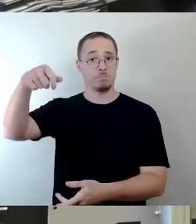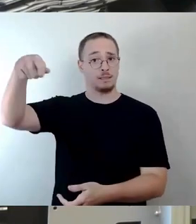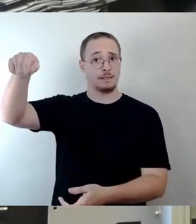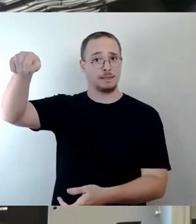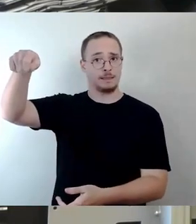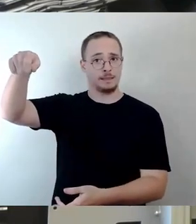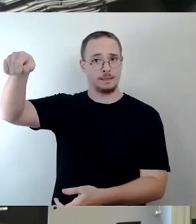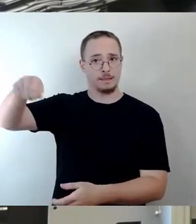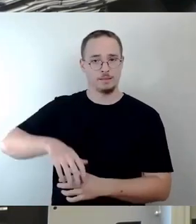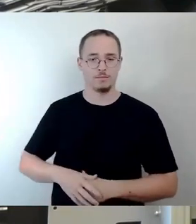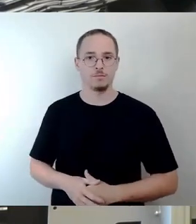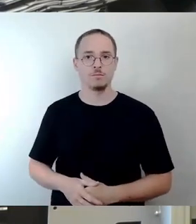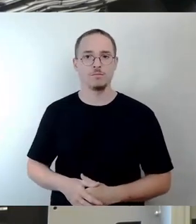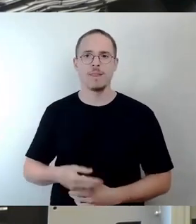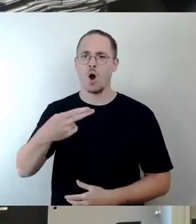Holger.